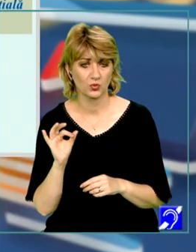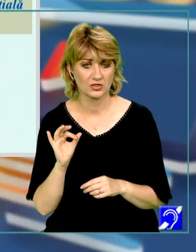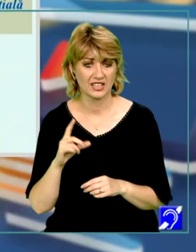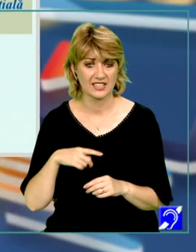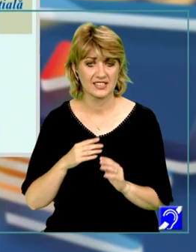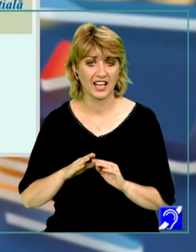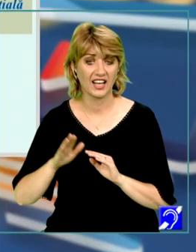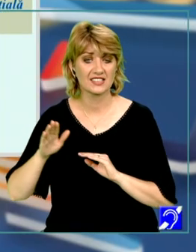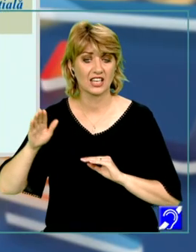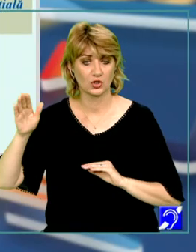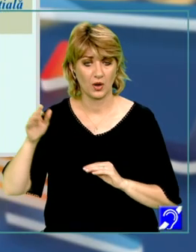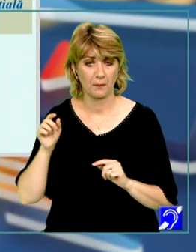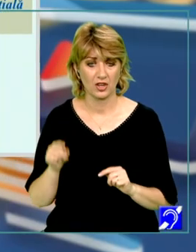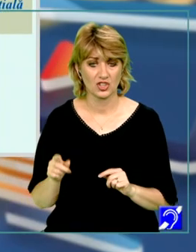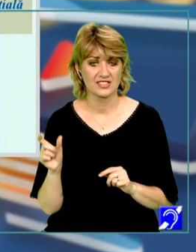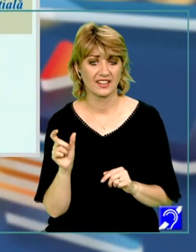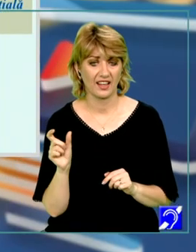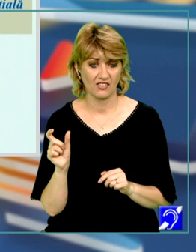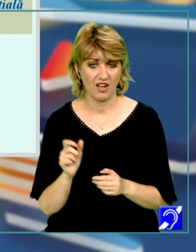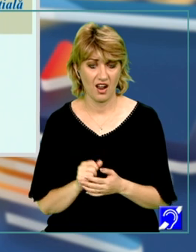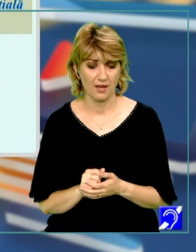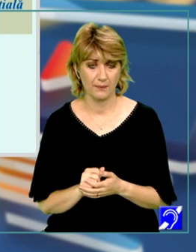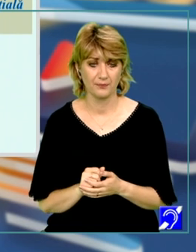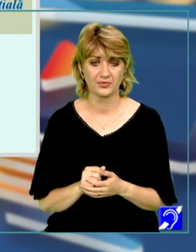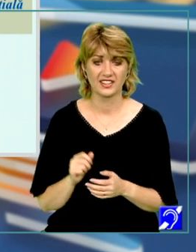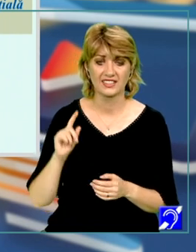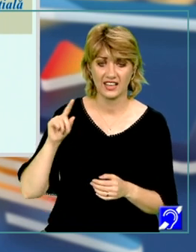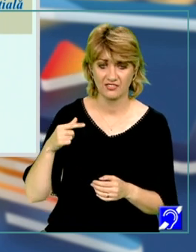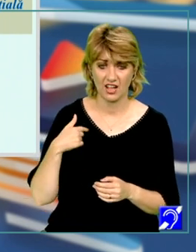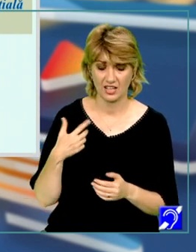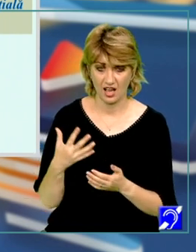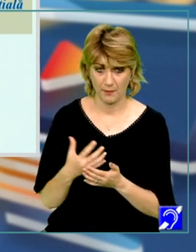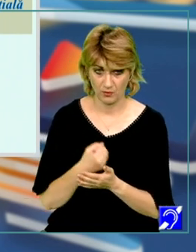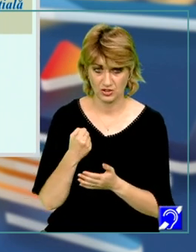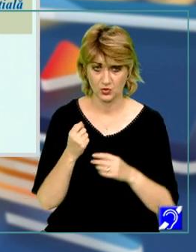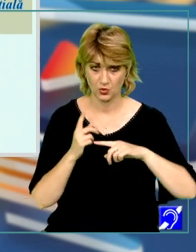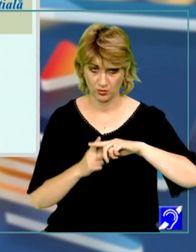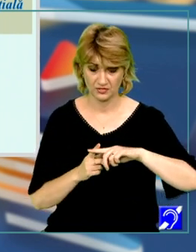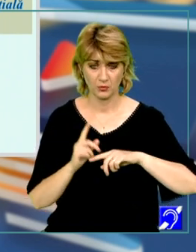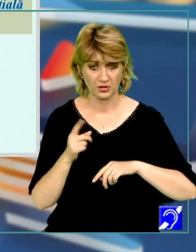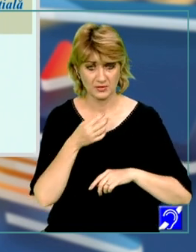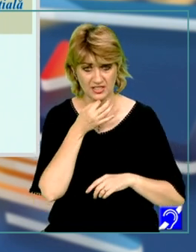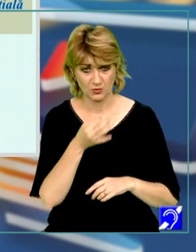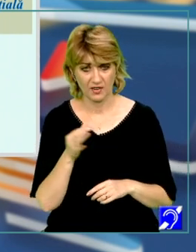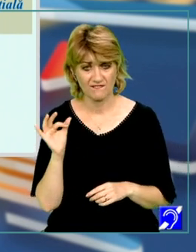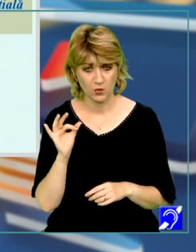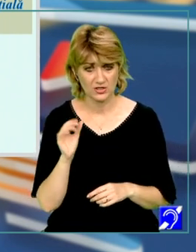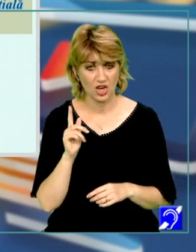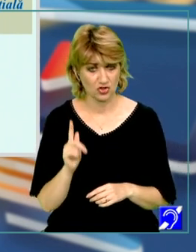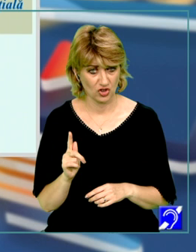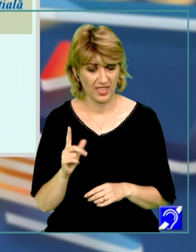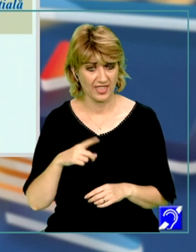crescătoare pe acel interval. Derivata noastră am obținut-o pozitivă, deci putem să spunem că funcția g